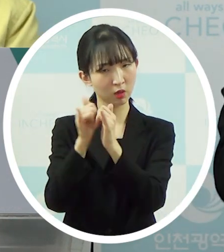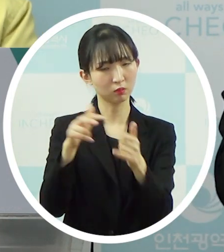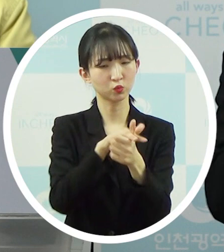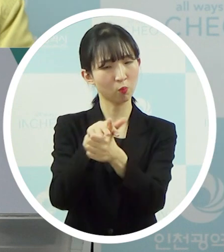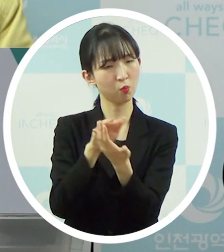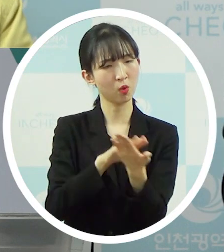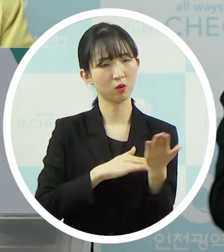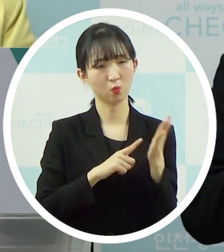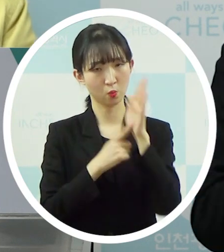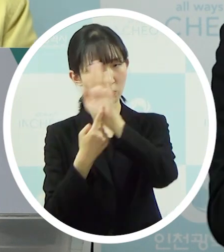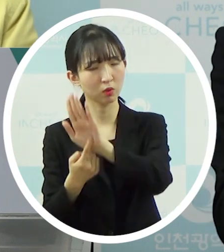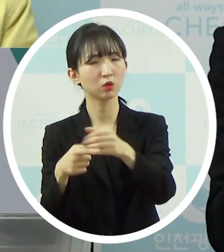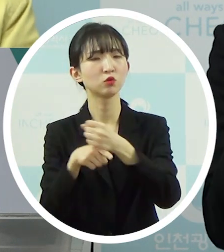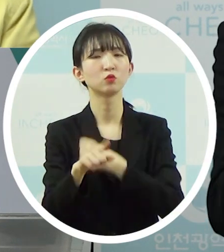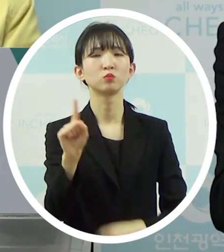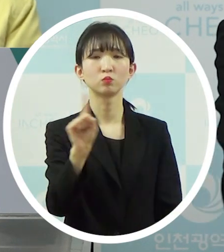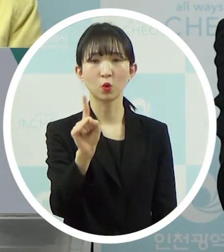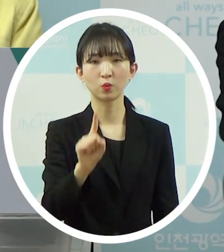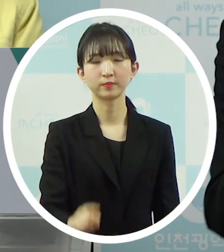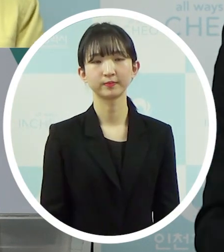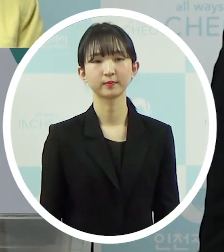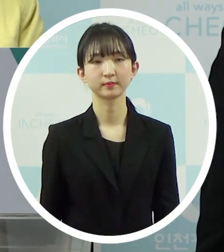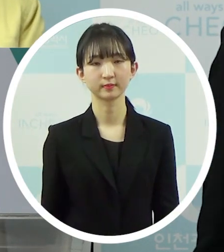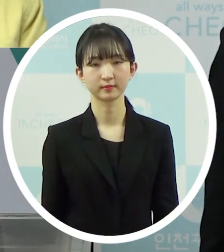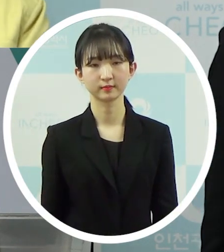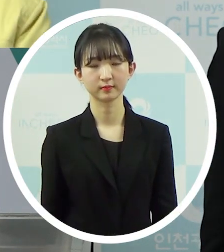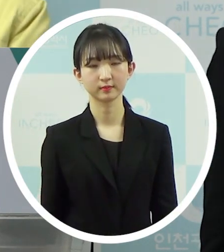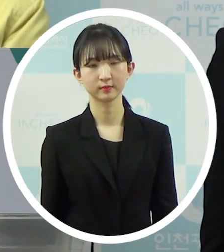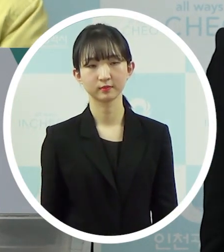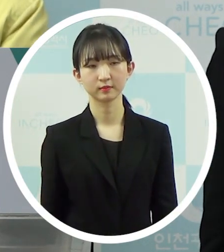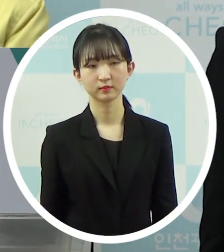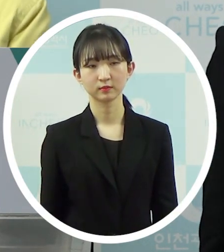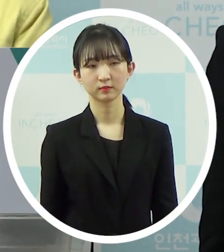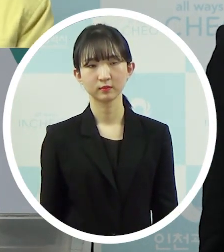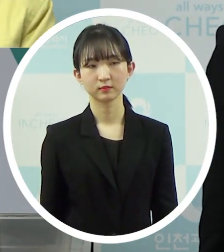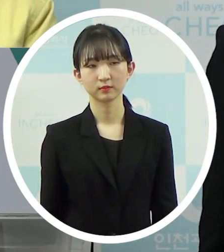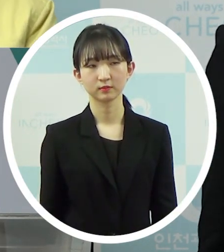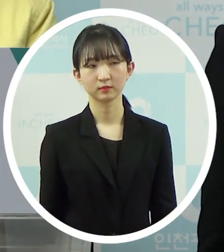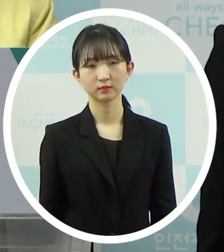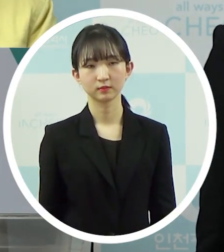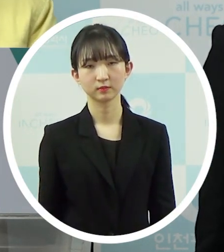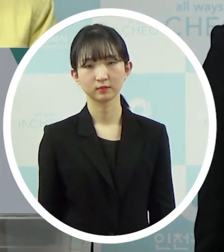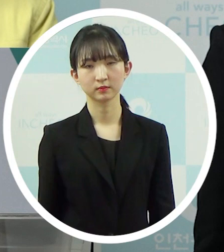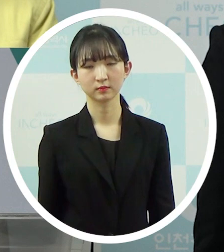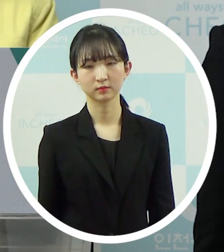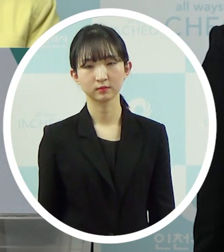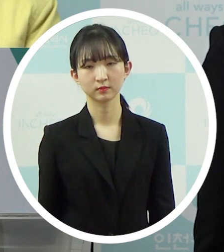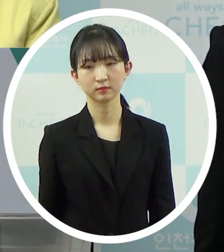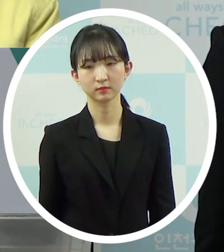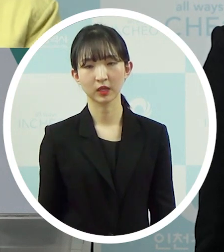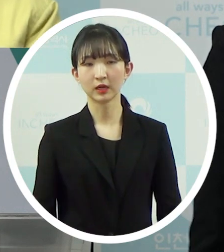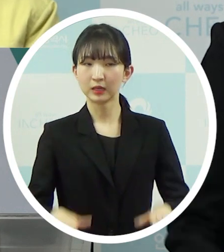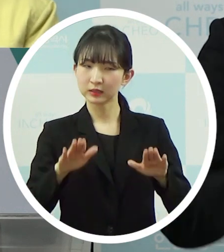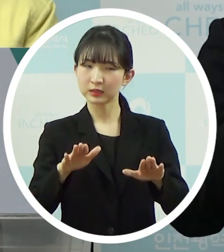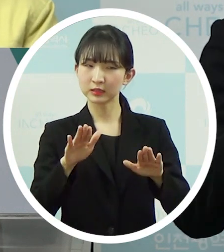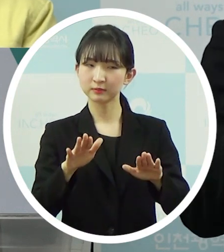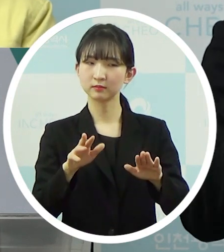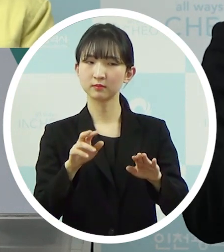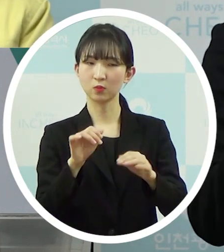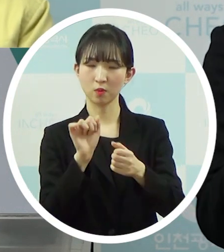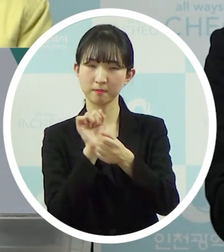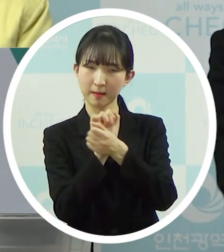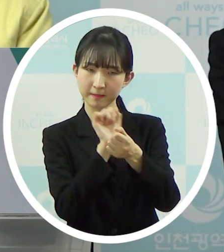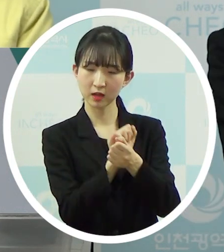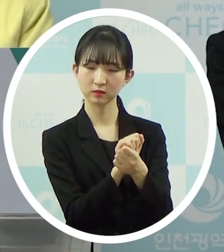일단은 질병이 현 상태에서는 저희가 질병이 보통 아무런 매개체가 없을 때는 2, 3시간 이내면